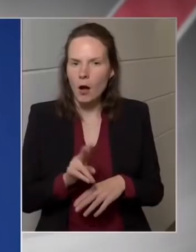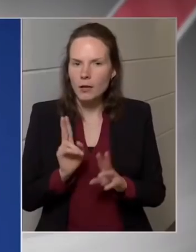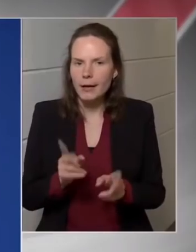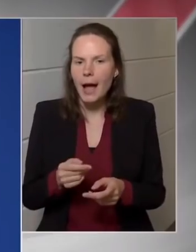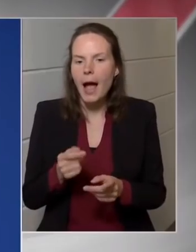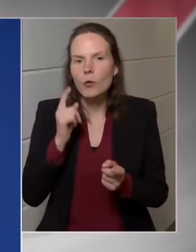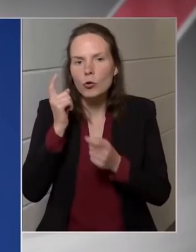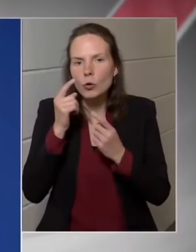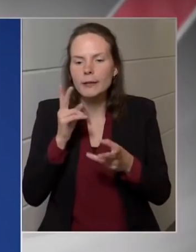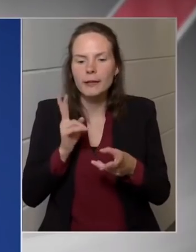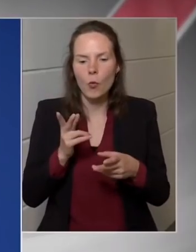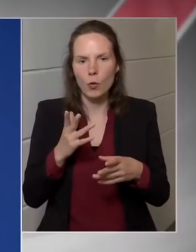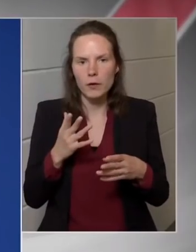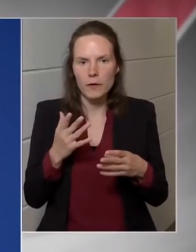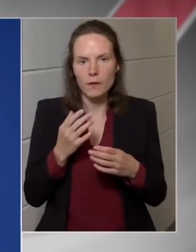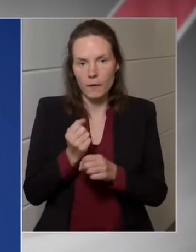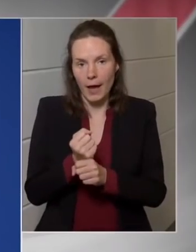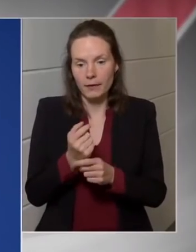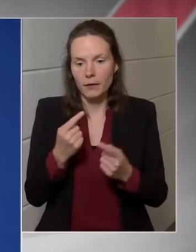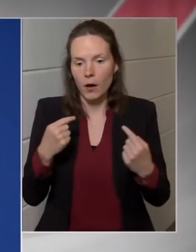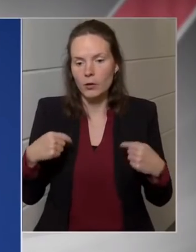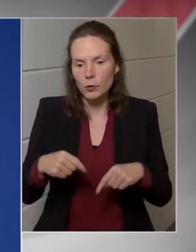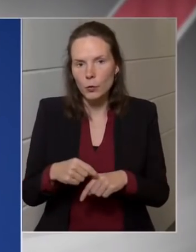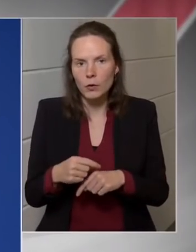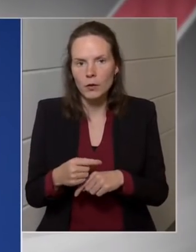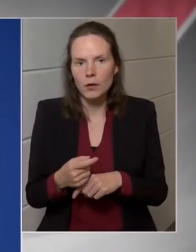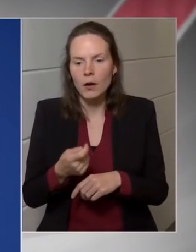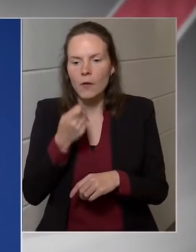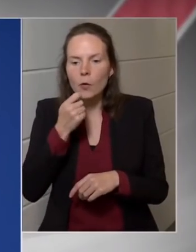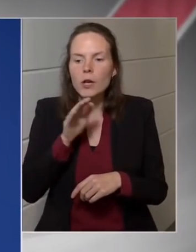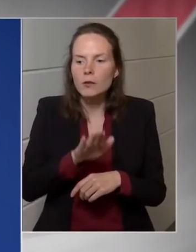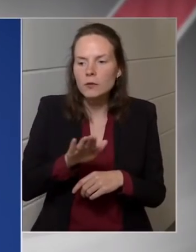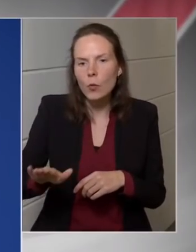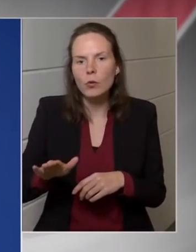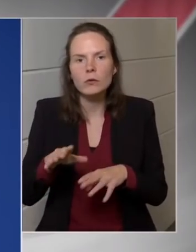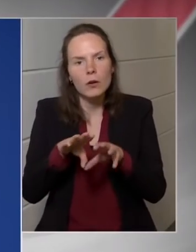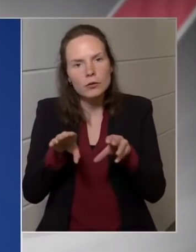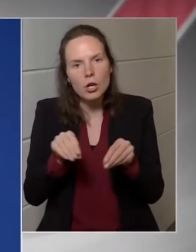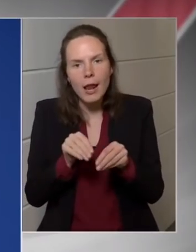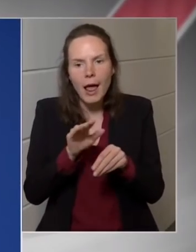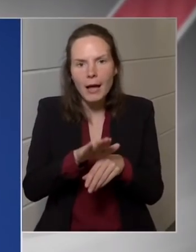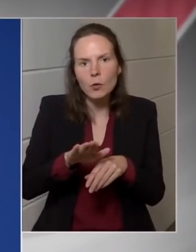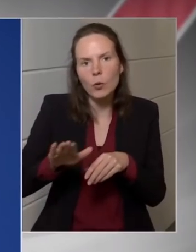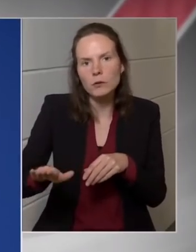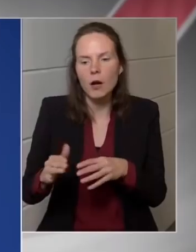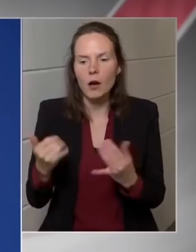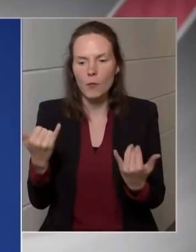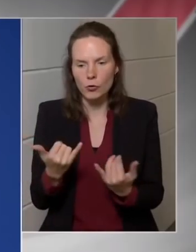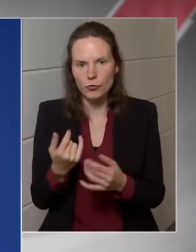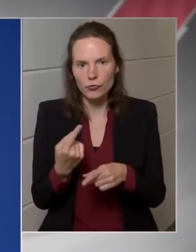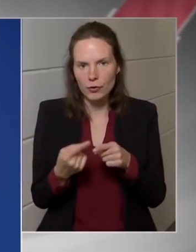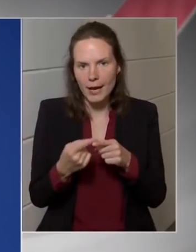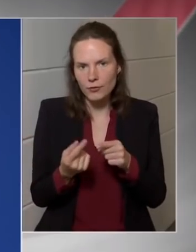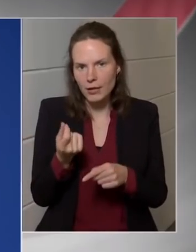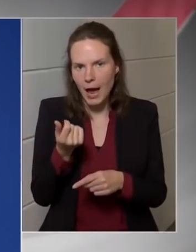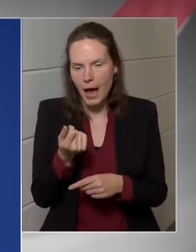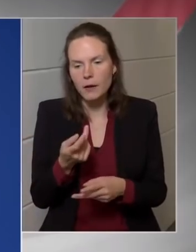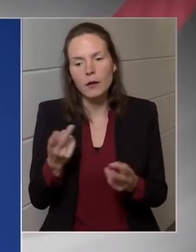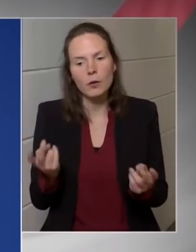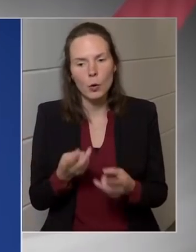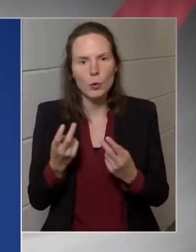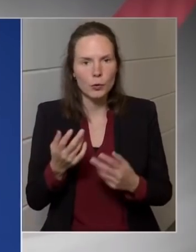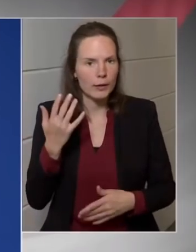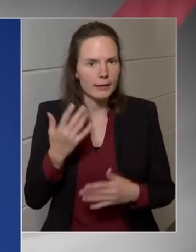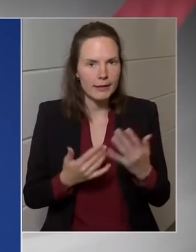fenntartjuk a fogyasztók számára, a családok számára, a magánszemélyek számára a jelenlegi rezsigárakat. Ez könnyűk iszámolni, hogy ez